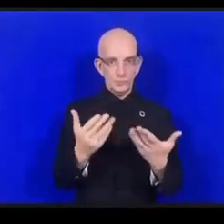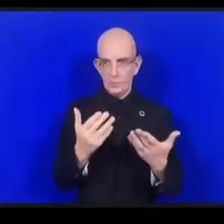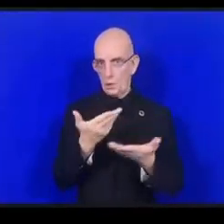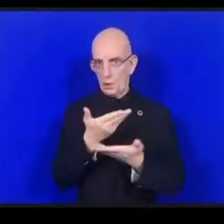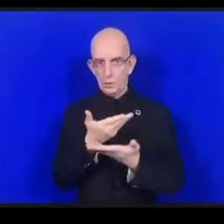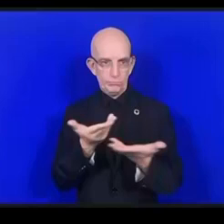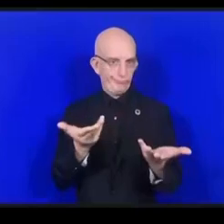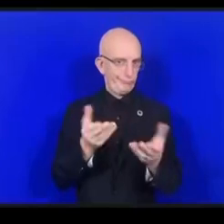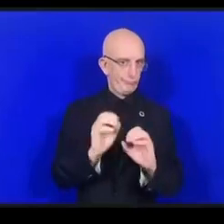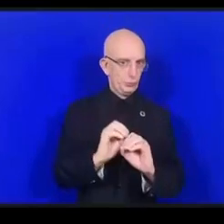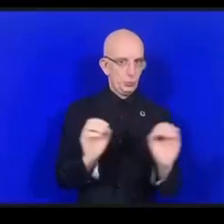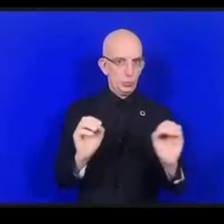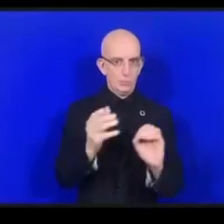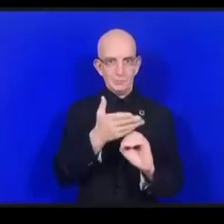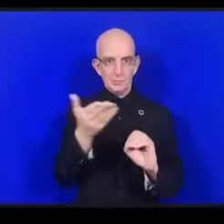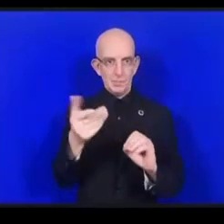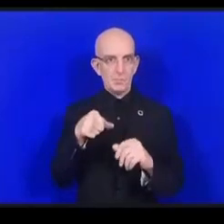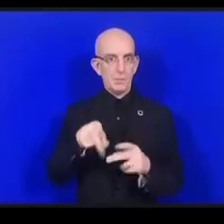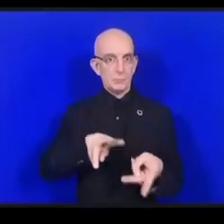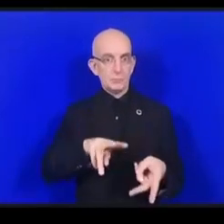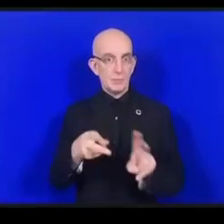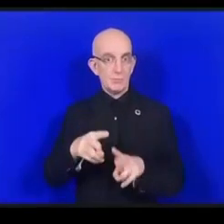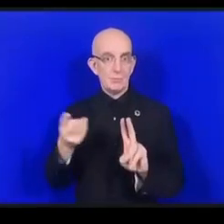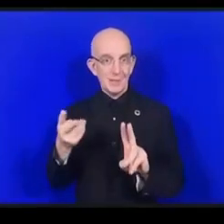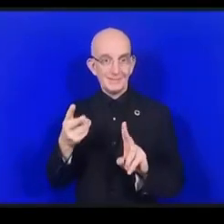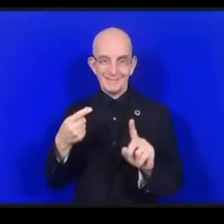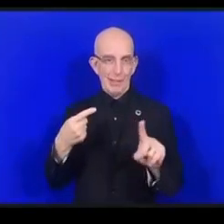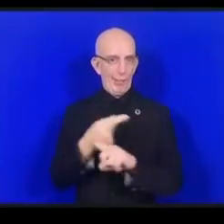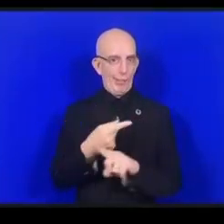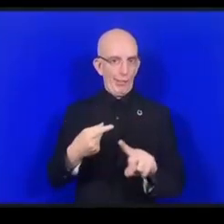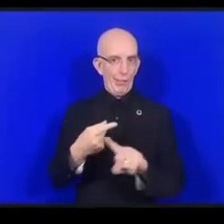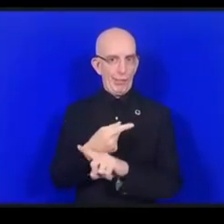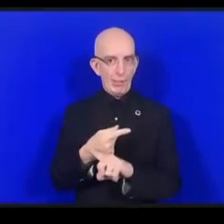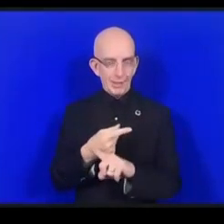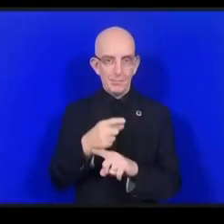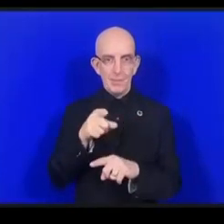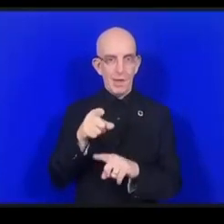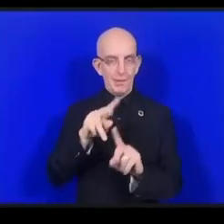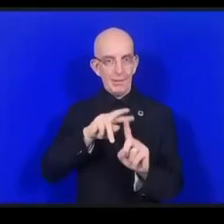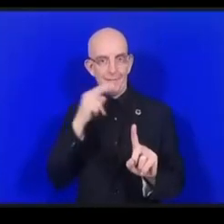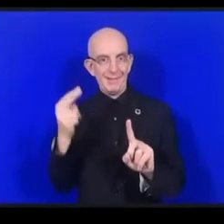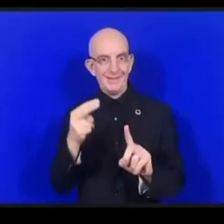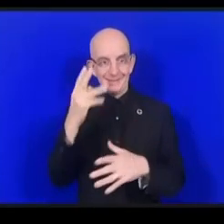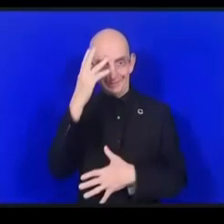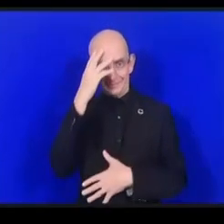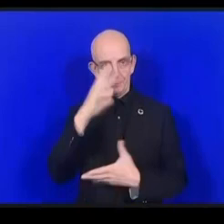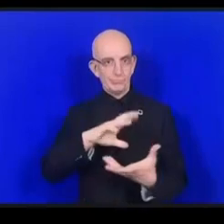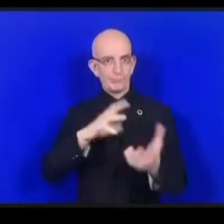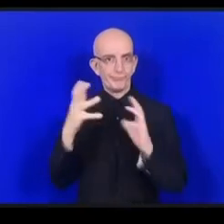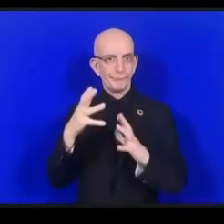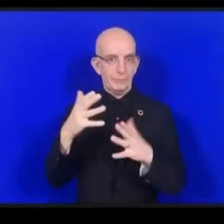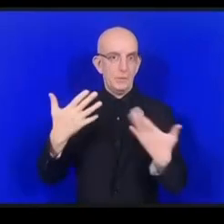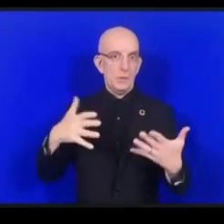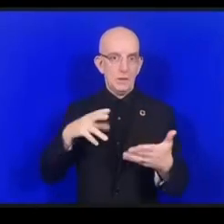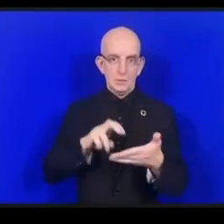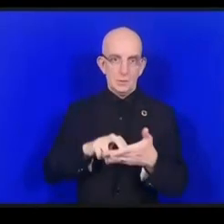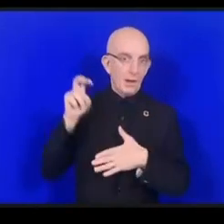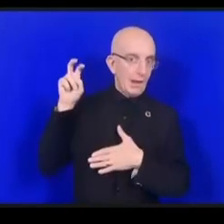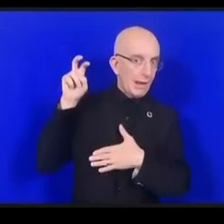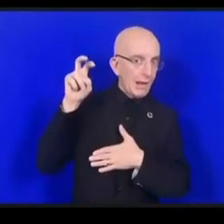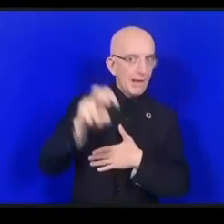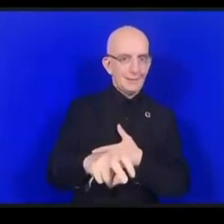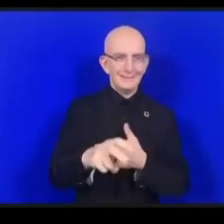وفي هذه الحالات هناك وغيرها من المسائل التي أحرزت تقدما